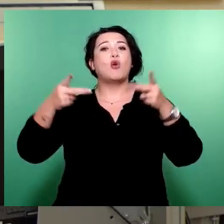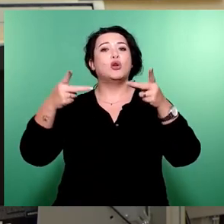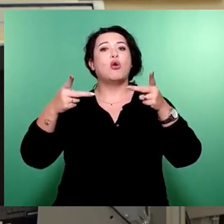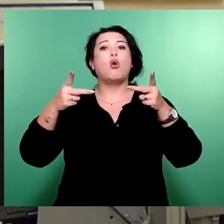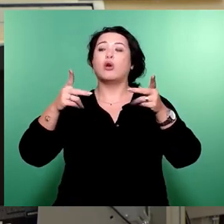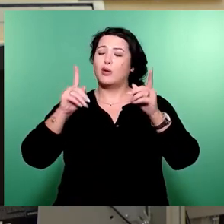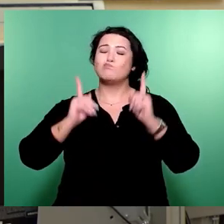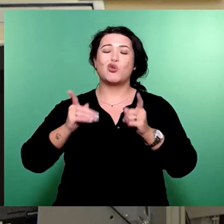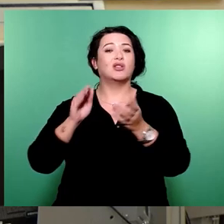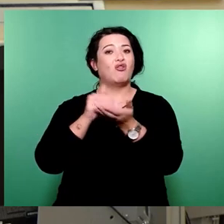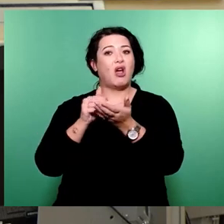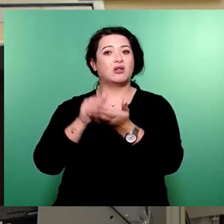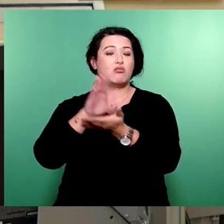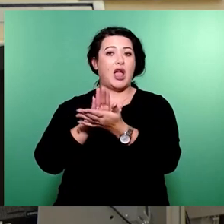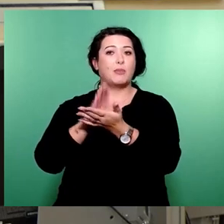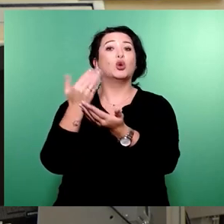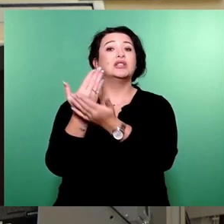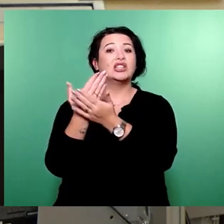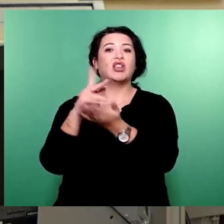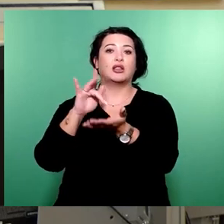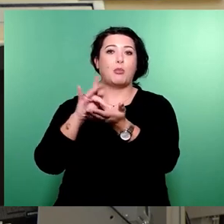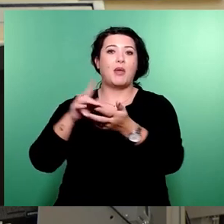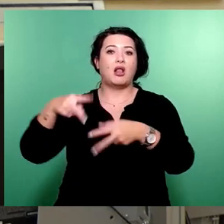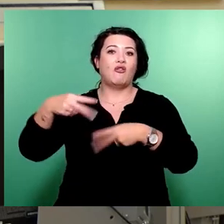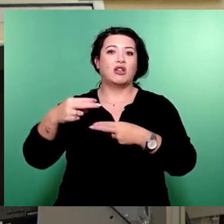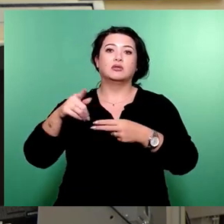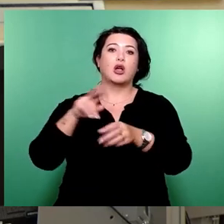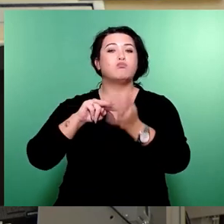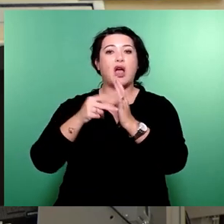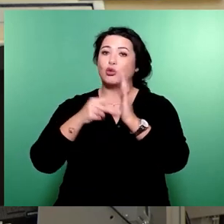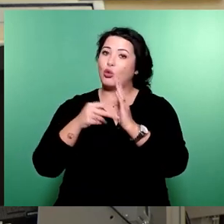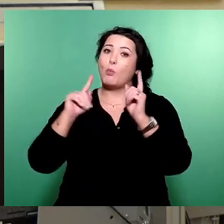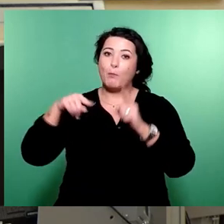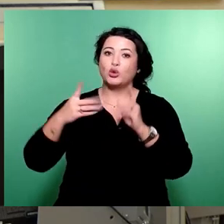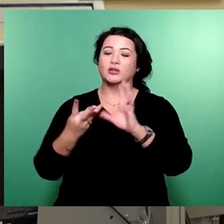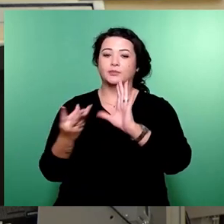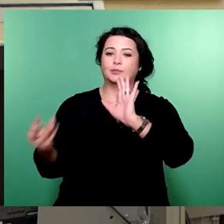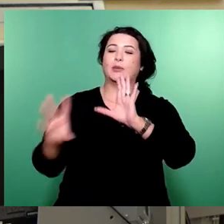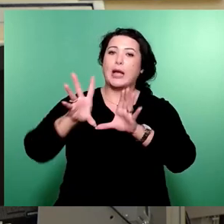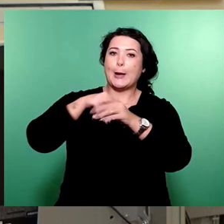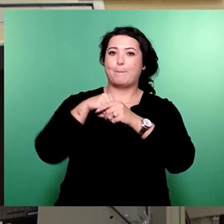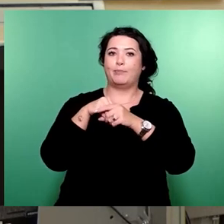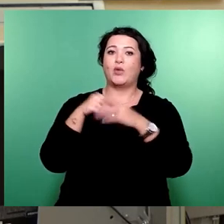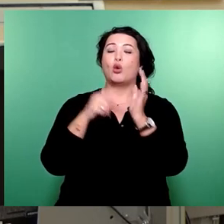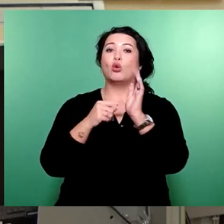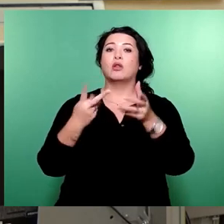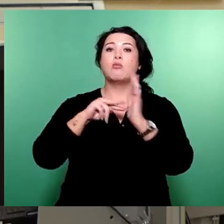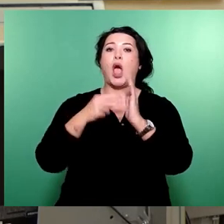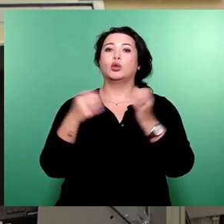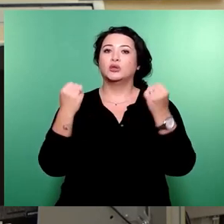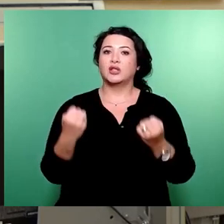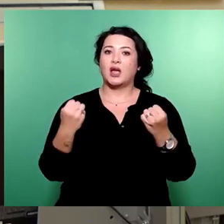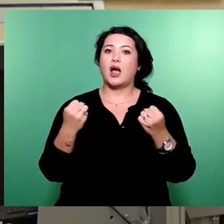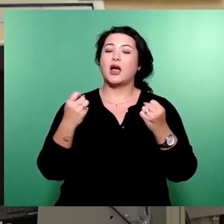und in die mittelfristige Planung einfließt. Denn natürlich ist es für viele Träger ganz besonders wichtig, Planungssicherheit zu haben und auch zu wissen,